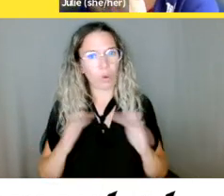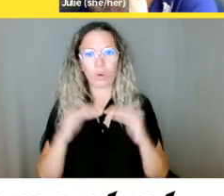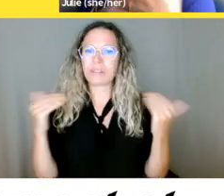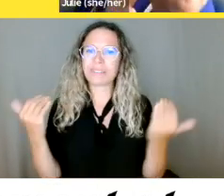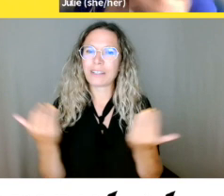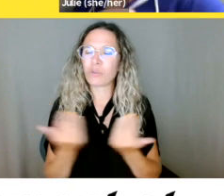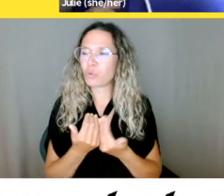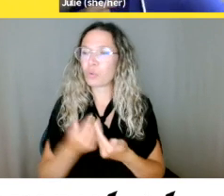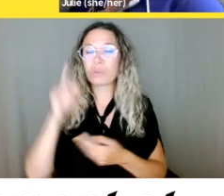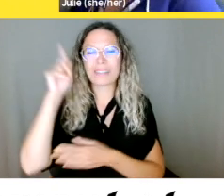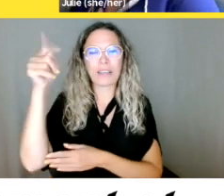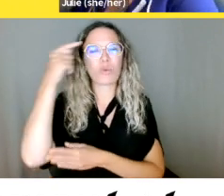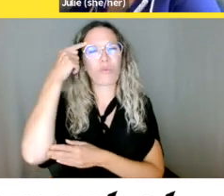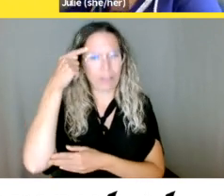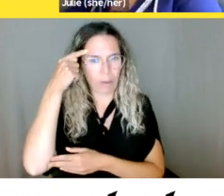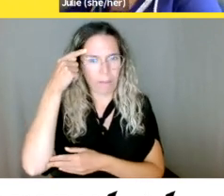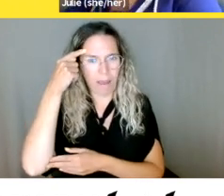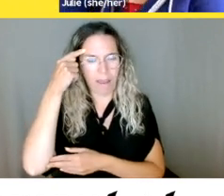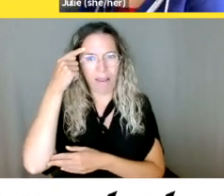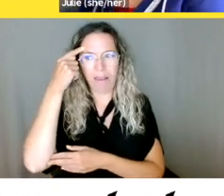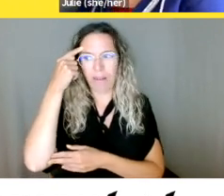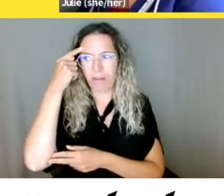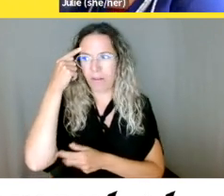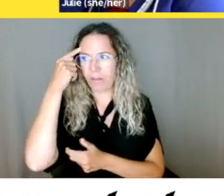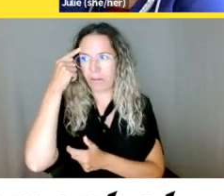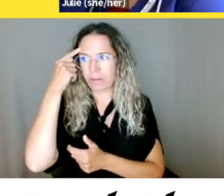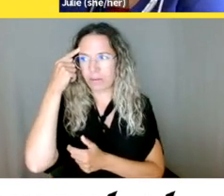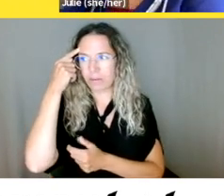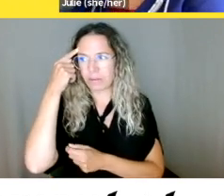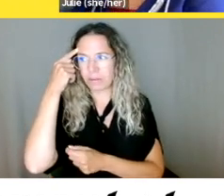la Charte canadienne. Donc, ça ne pas vraiment de différence, mais disons,